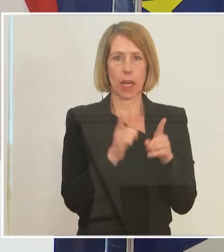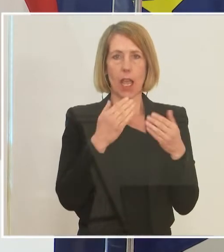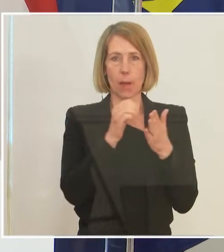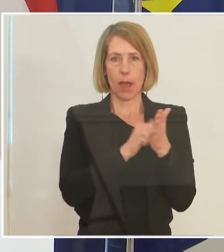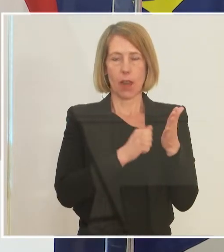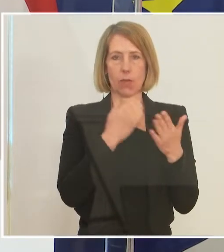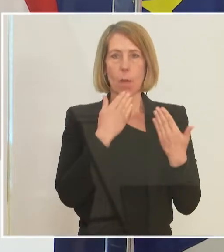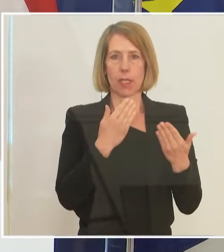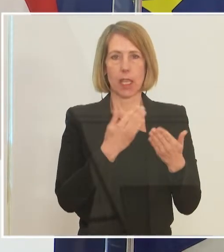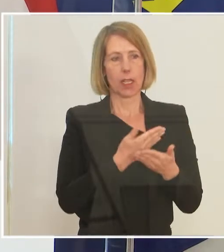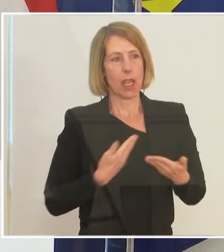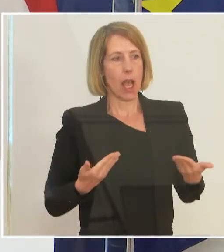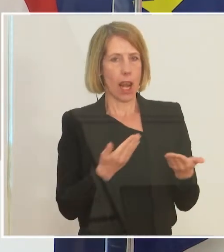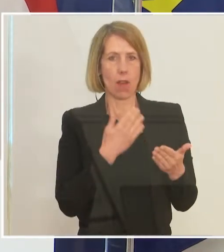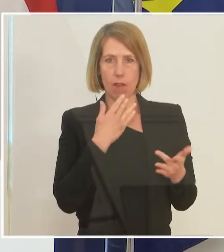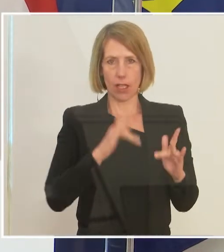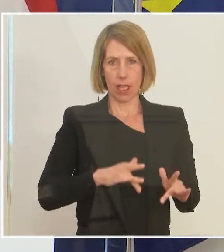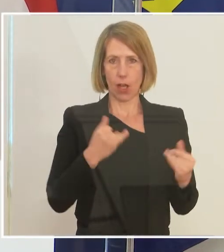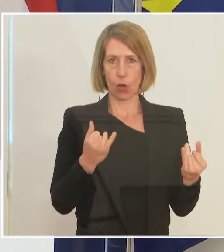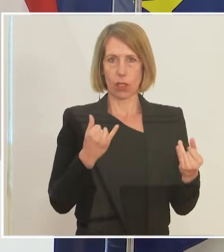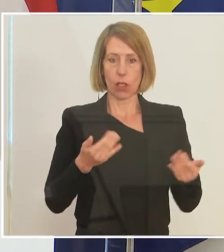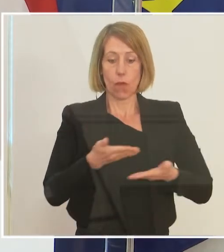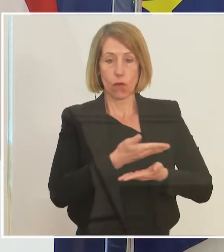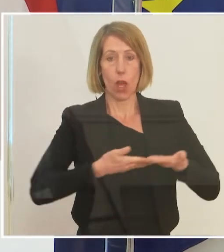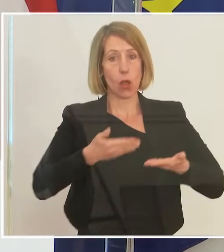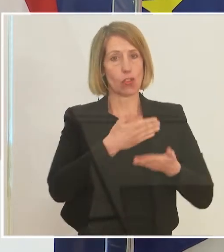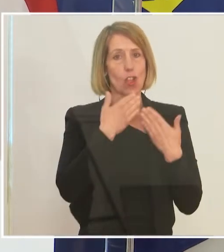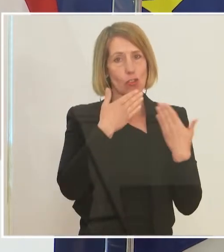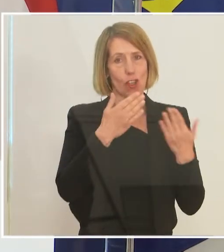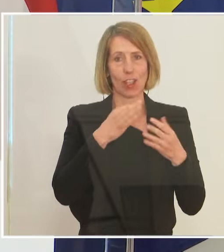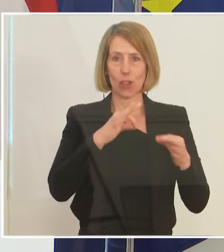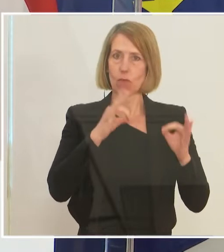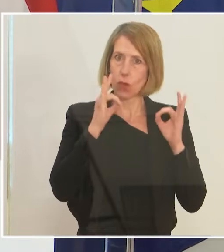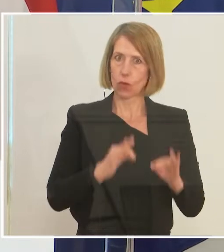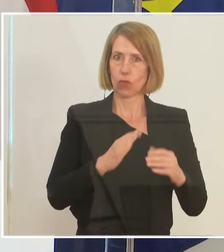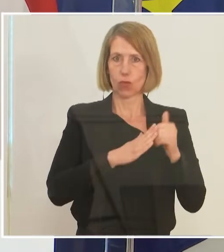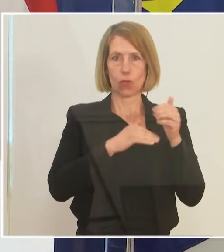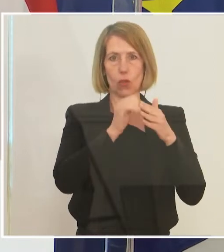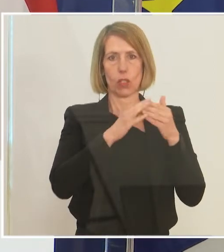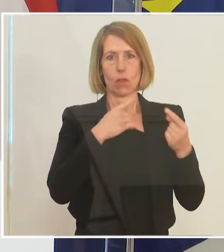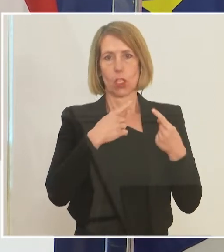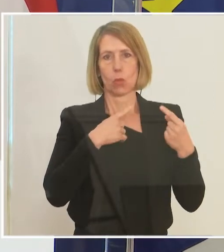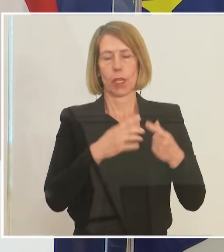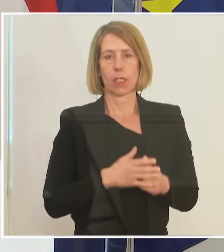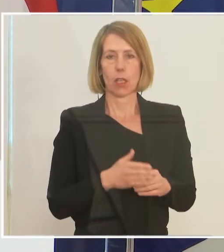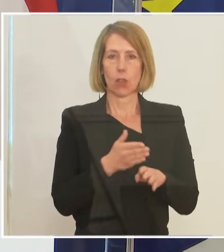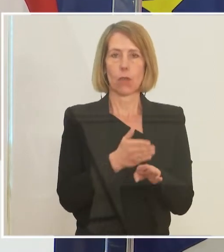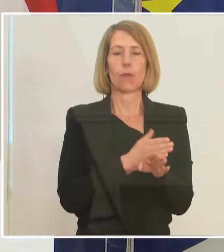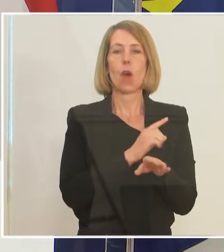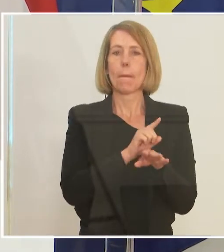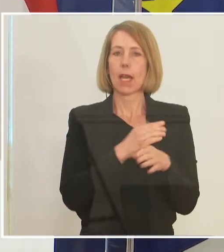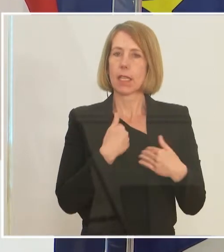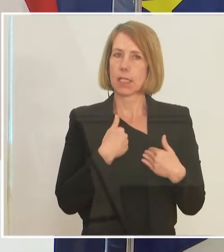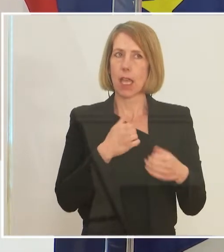bei allen Anwesenden für den heutigen Austausch und die konstruktiven Gespräche. Ich habe ja schon vor meiner Zeit als Minister